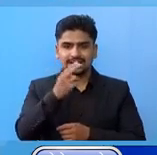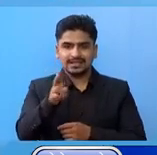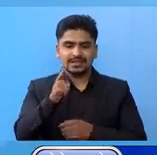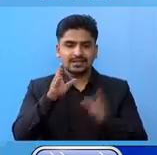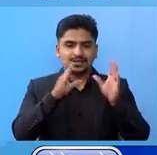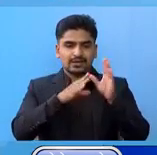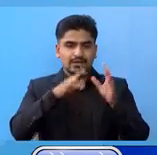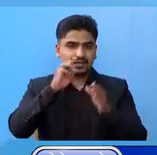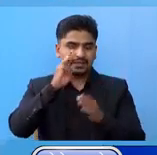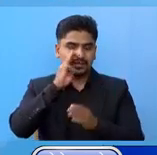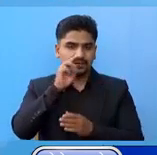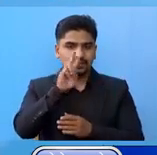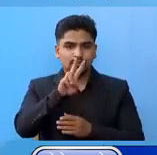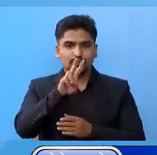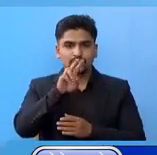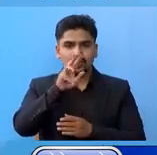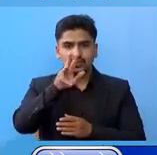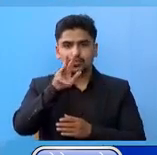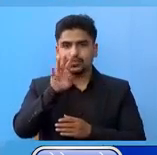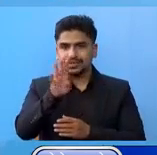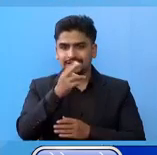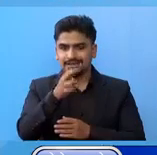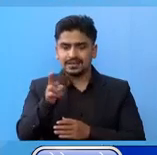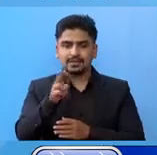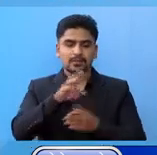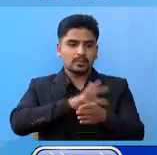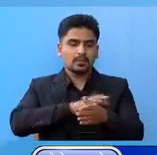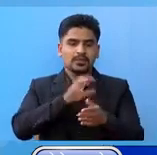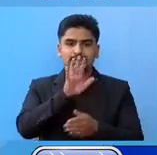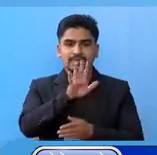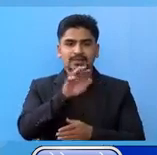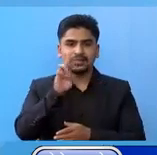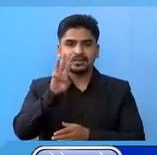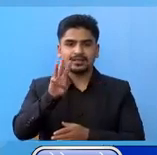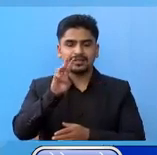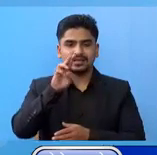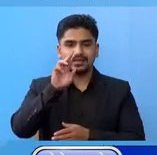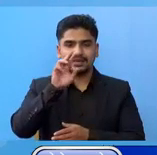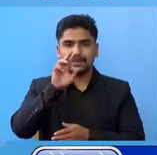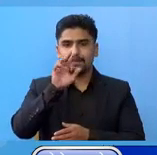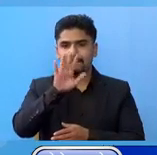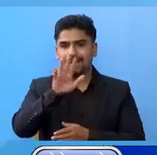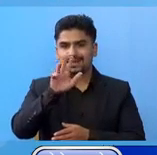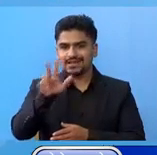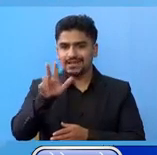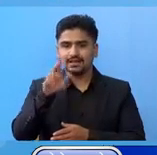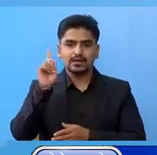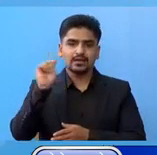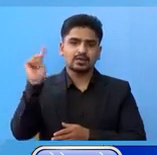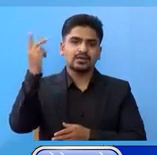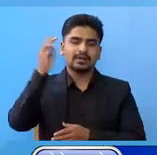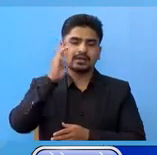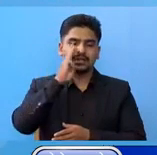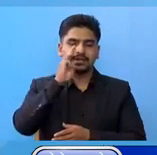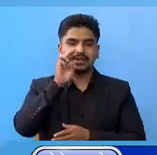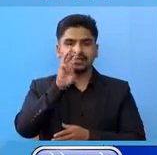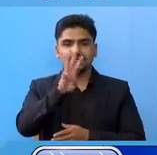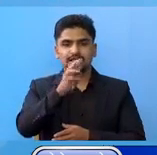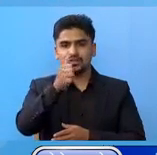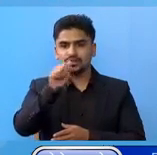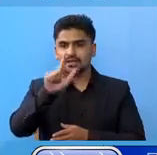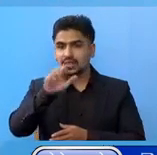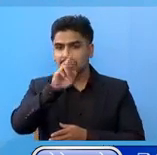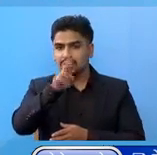गंडगी प्रदेश मां 2,94, प्रदेश पांच मां 3,89, करणाली प्रदेश मां 3,66,